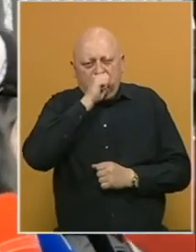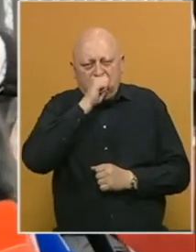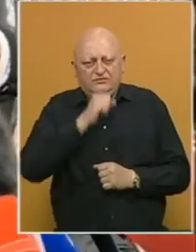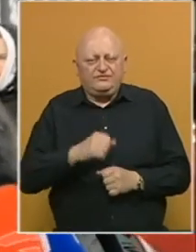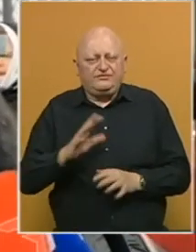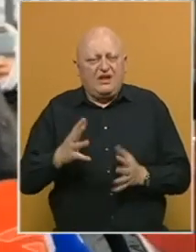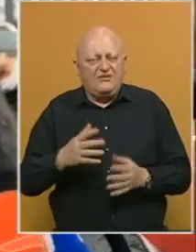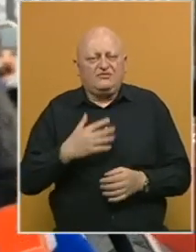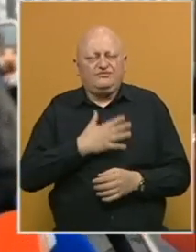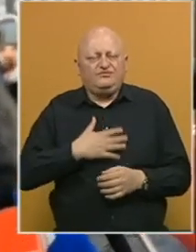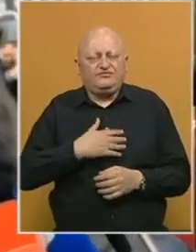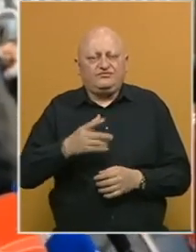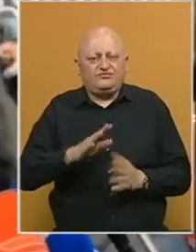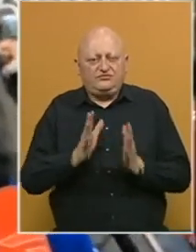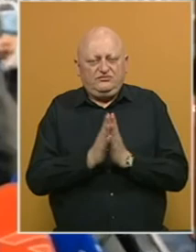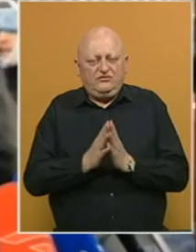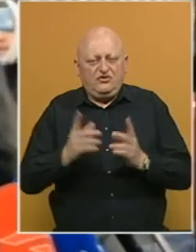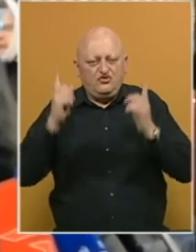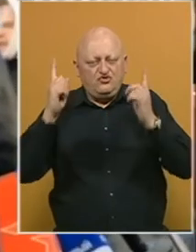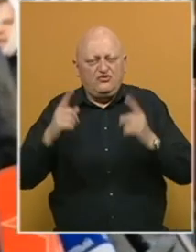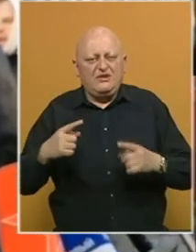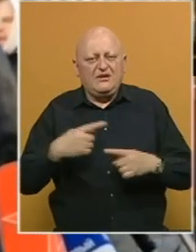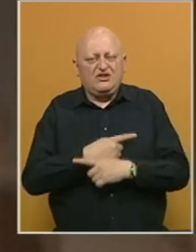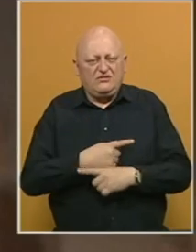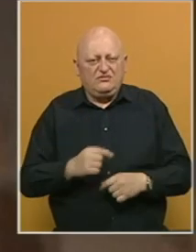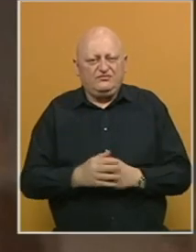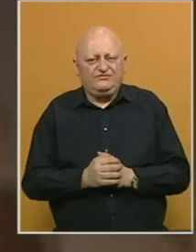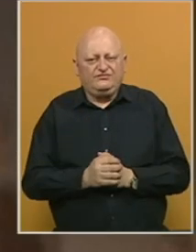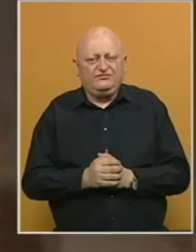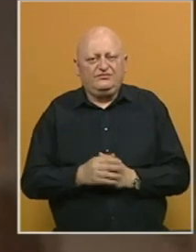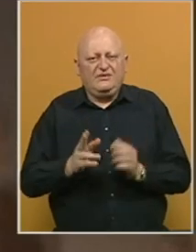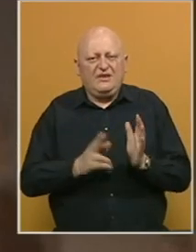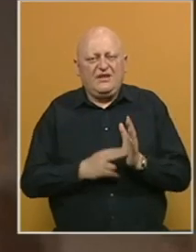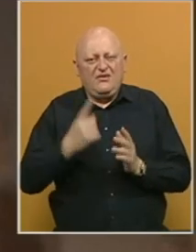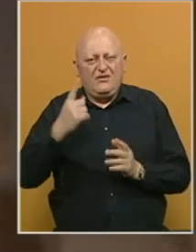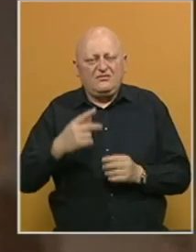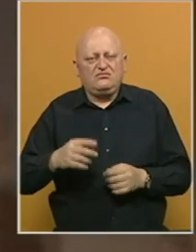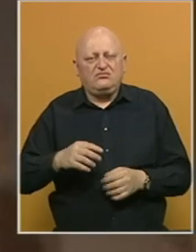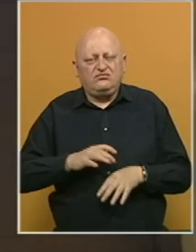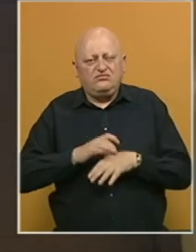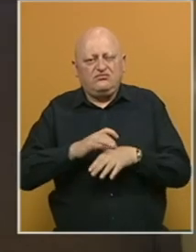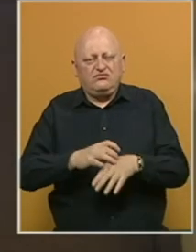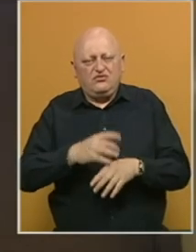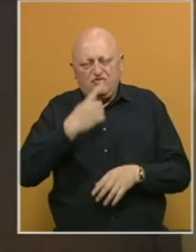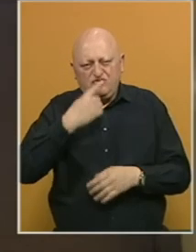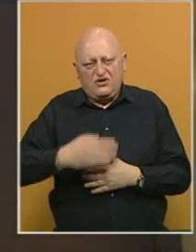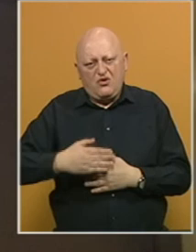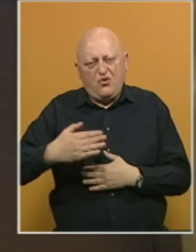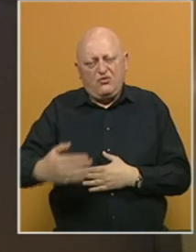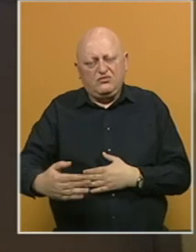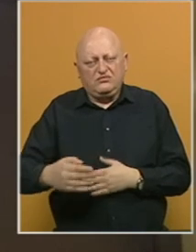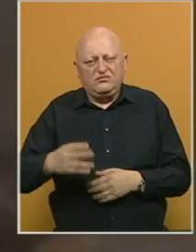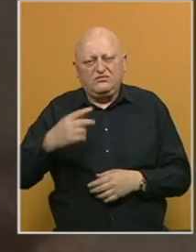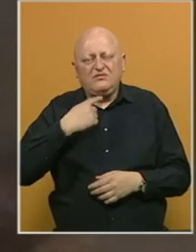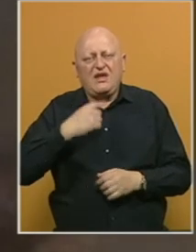Naravno, žalit ćemo se apelacijonom sudu na presudu. Navaljni, jedan od najistaknutijih lidera ruske opozicije i